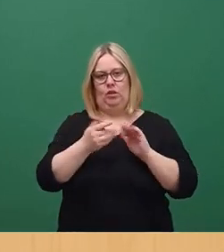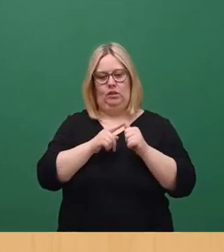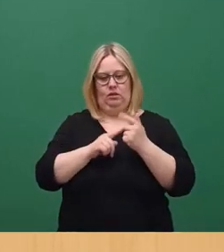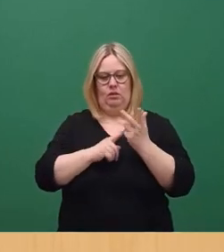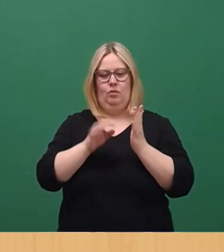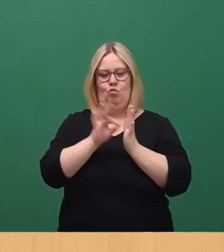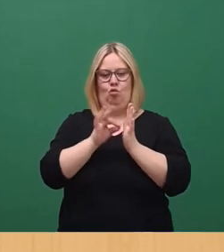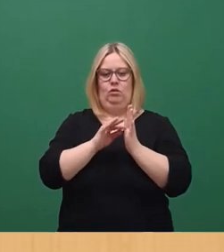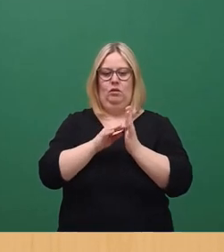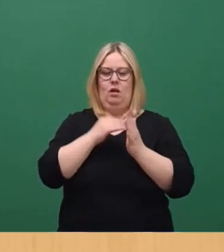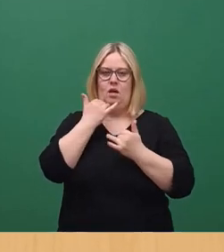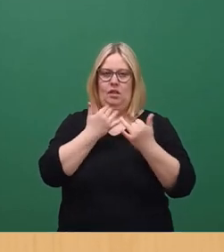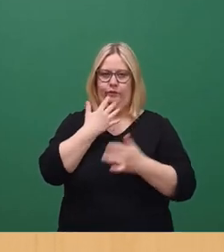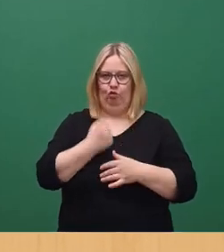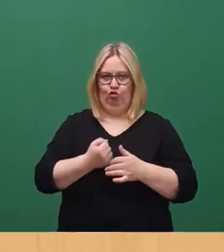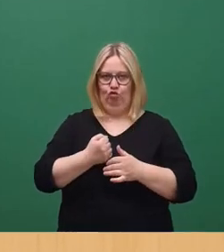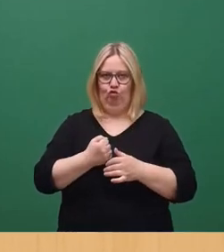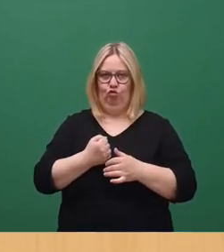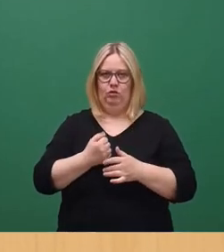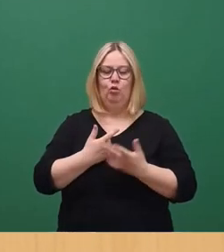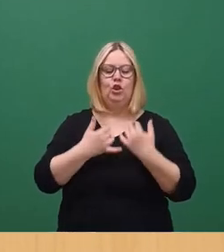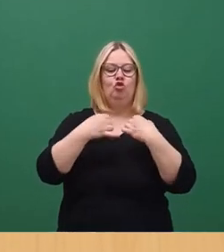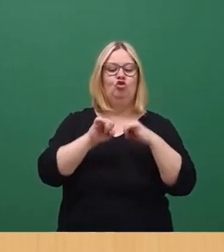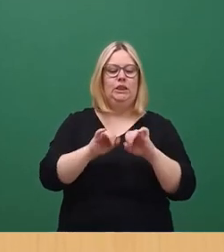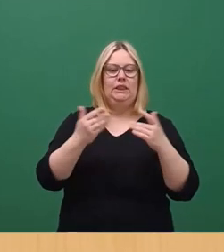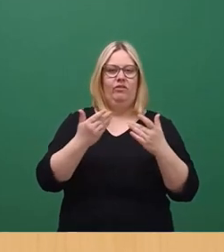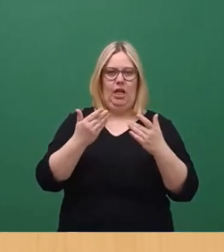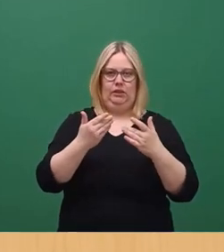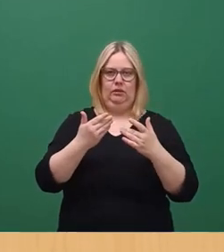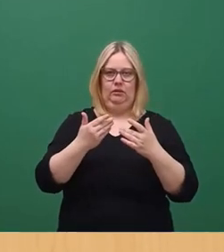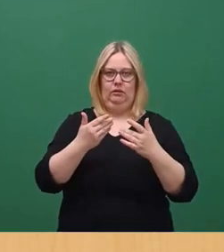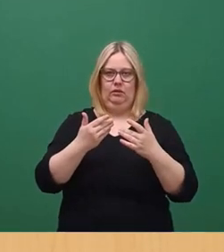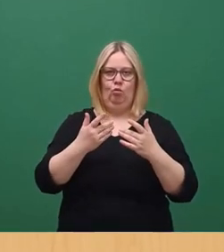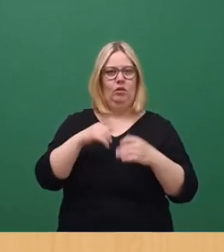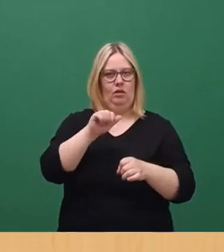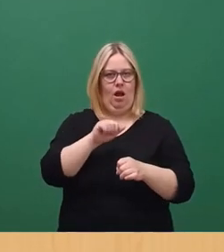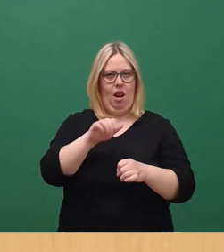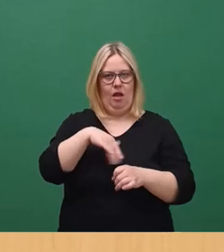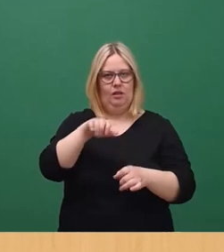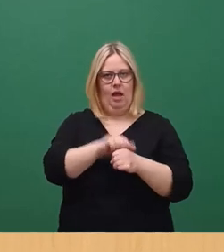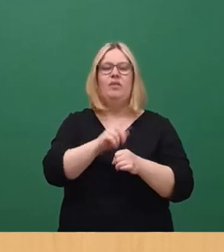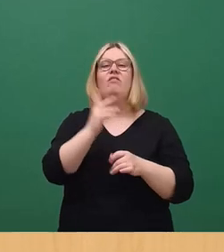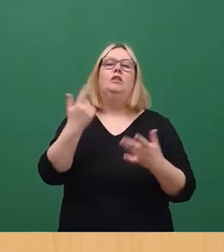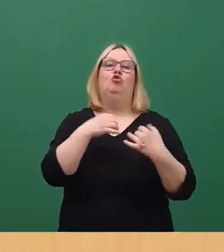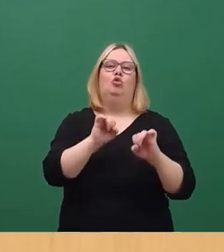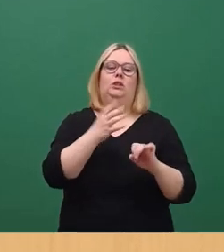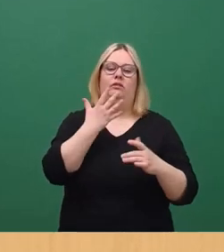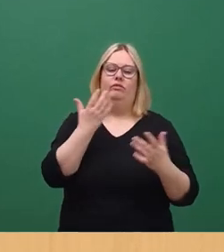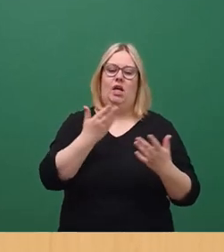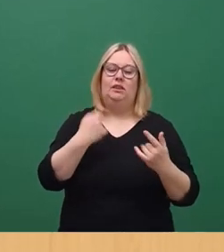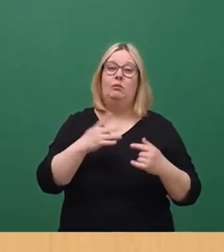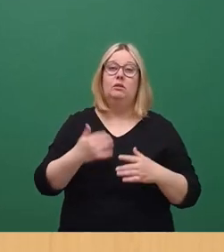beschränken. Was unter Schutz gestellt wurde durch das dafür zuständige Landesamt für Denkmalpflege als obere